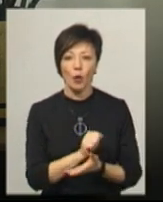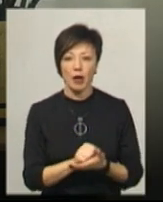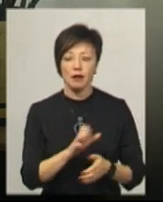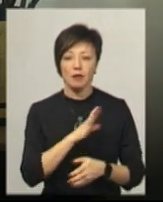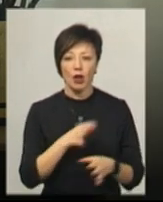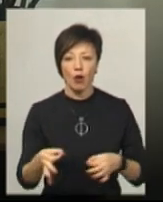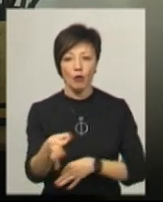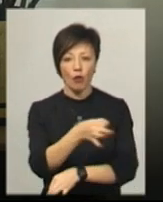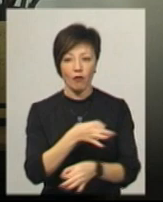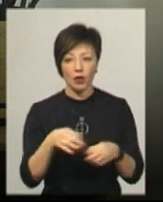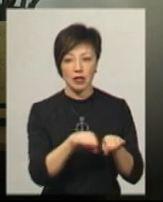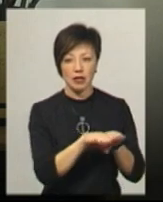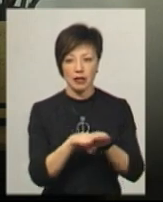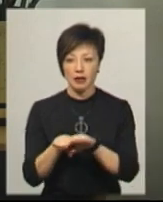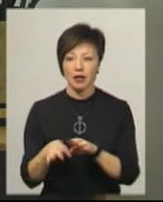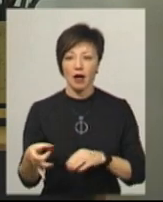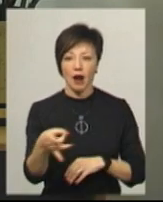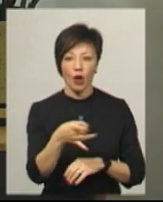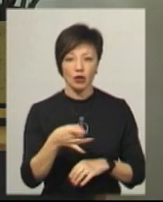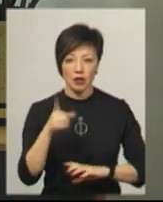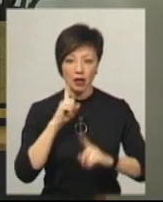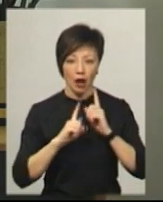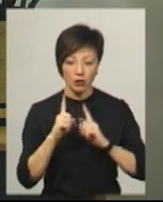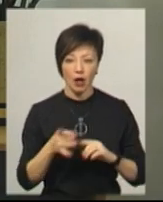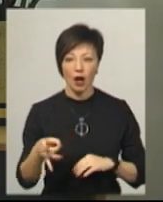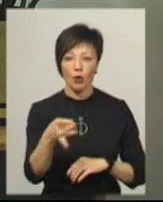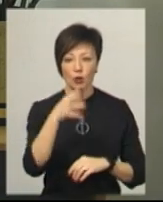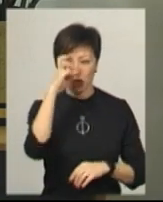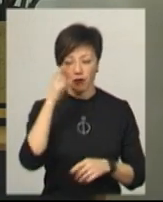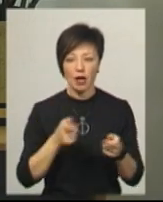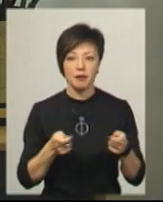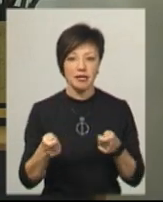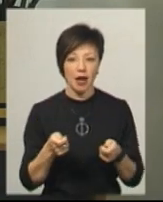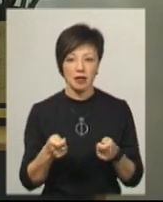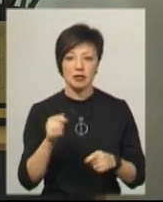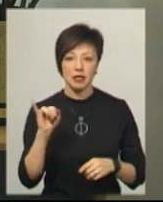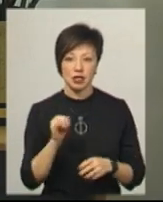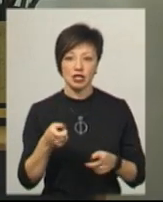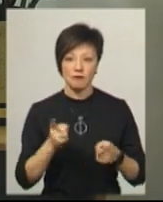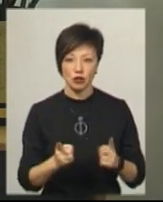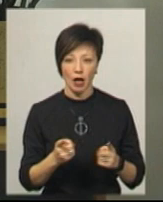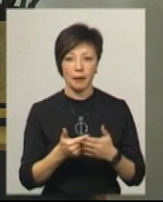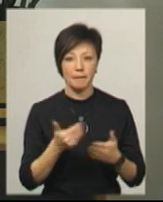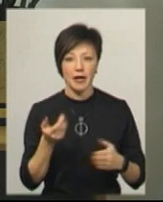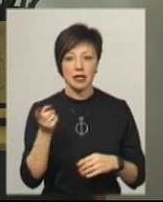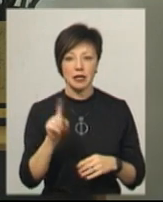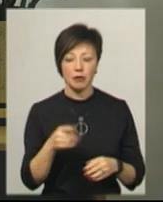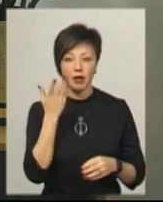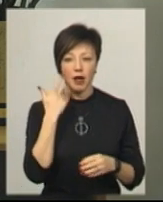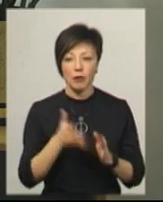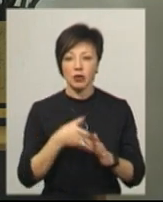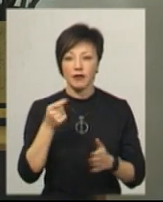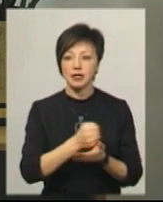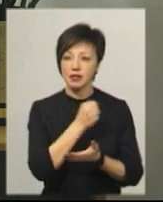були обговорені на рівні районної ради, районної державної адміністрації. І, звичайно, перед тим, як подавалися на